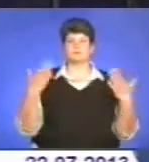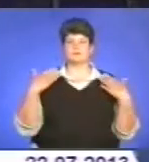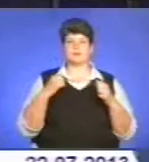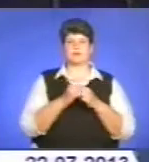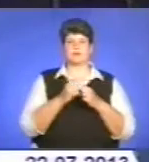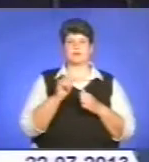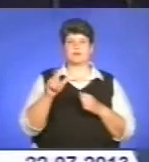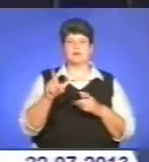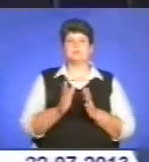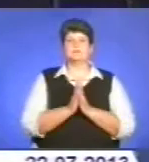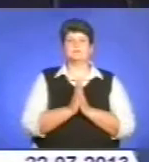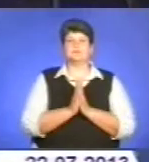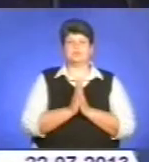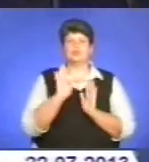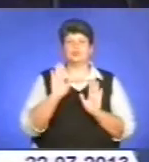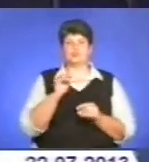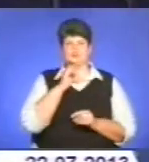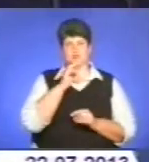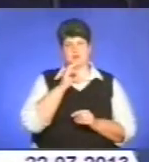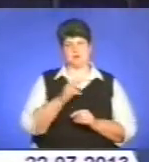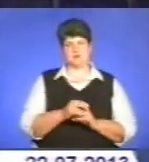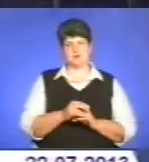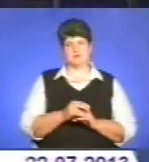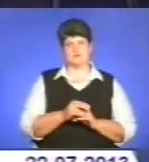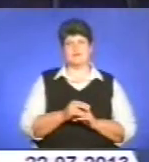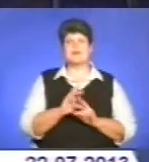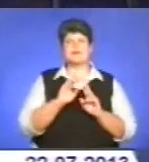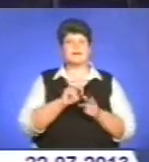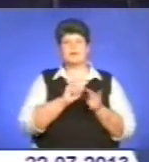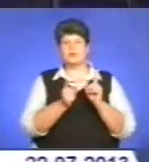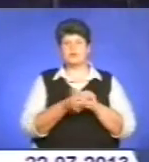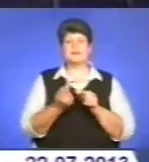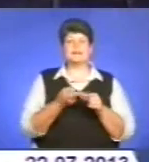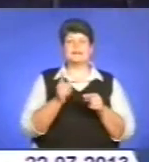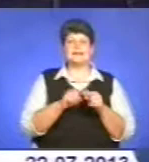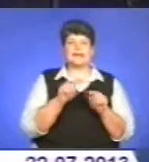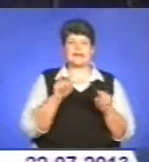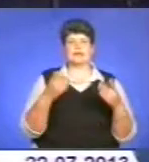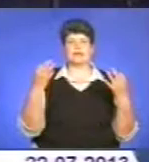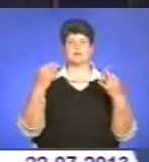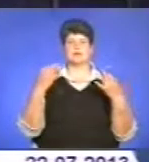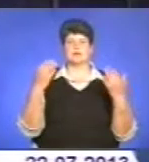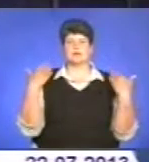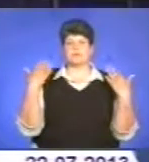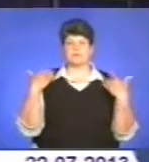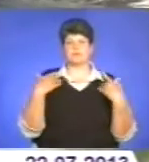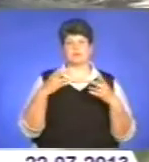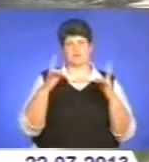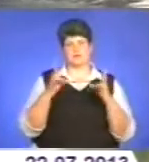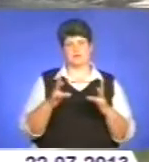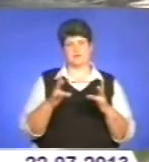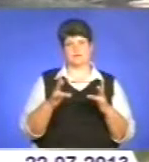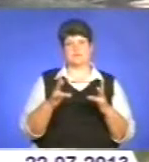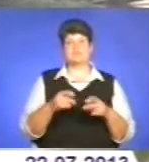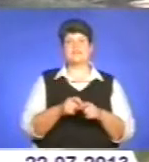рятувальники закликають бути обережними. Як не перетворити таке дозвілля на трагедію, дивіться у сюжеті. З